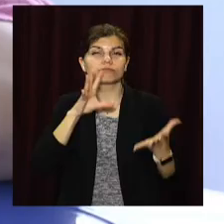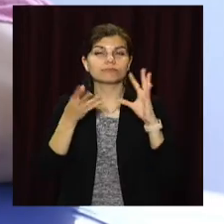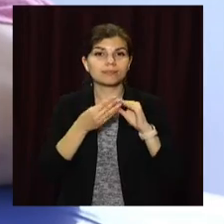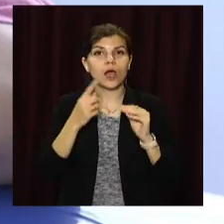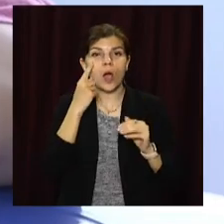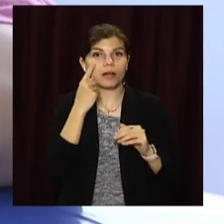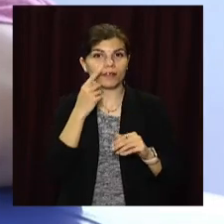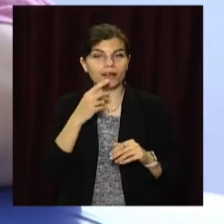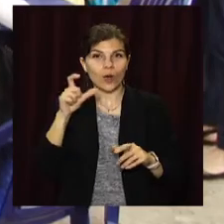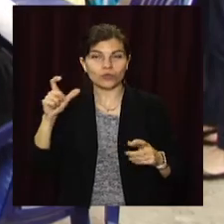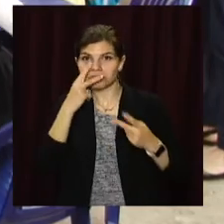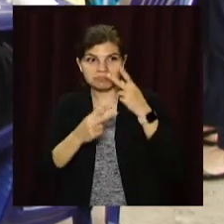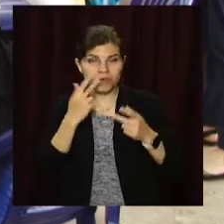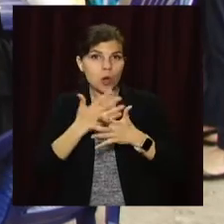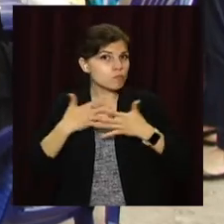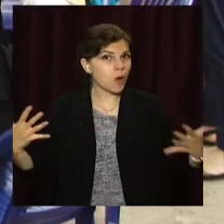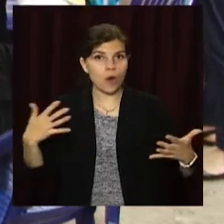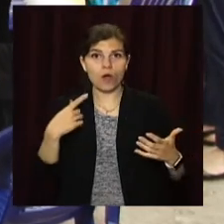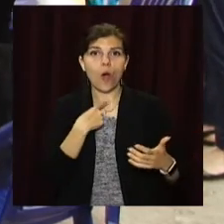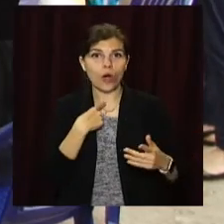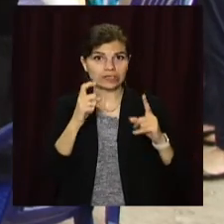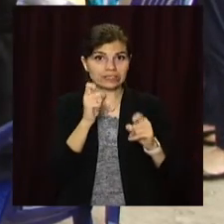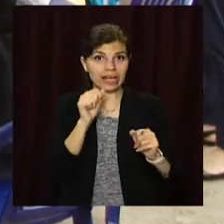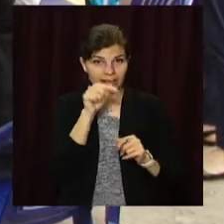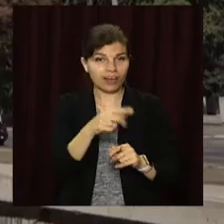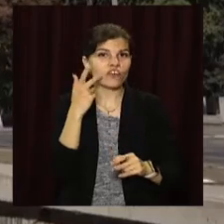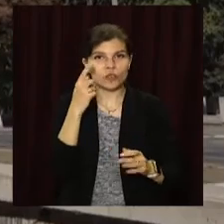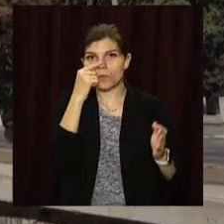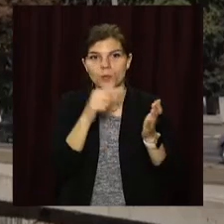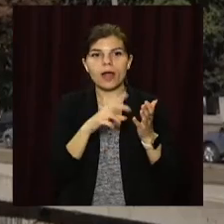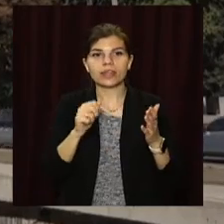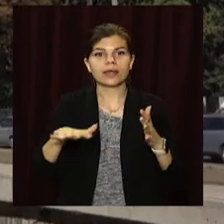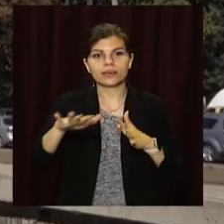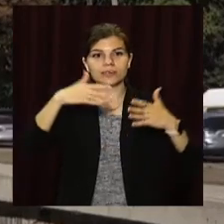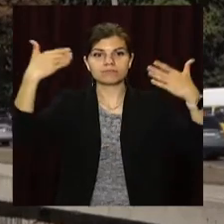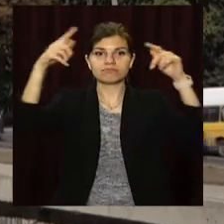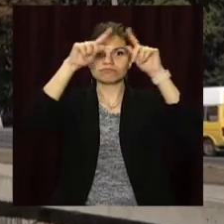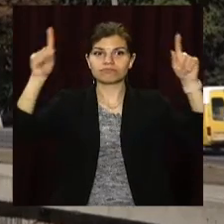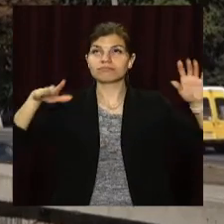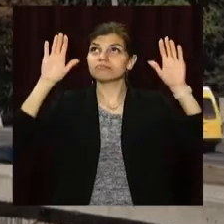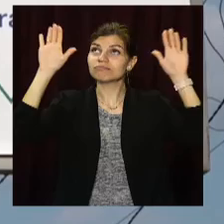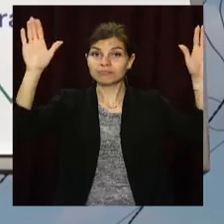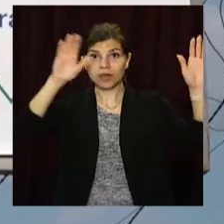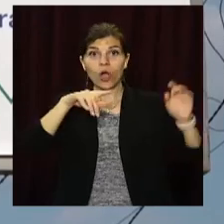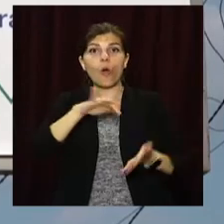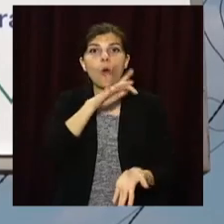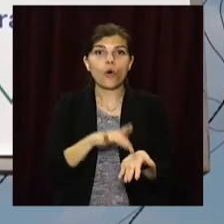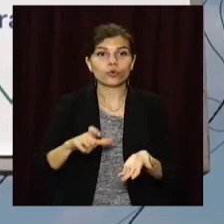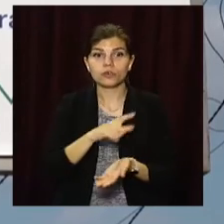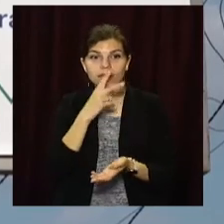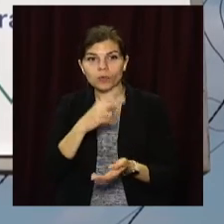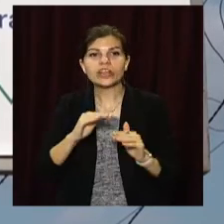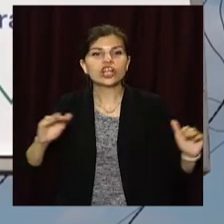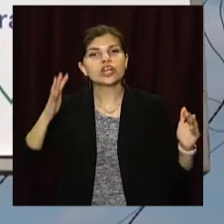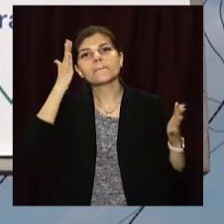глядацького голосування збирали найбільшу кількість голосів, завжди потрапляють на міські білборди. Таким чином городяни можуть бачити дитячі